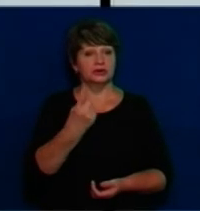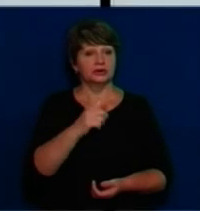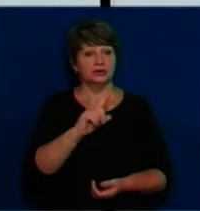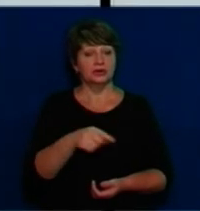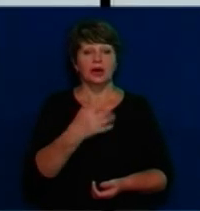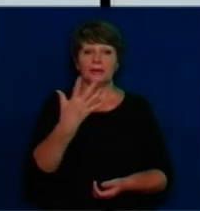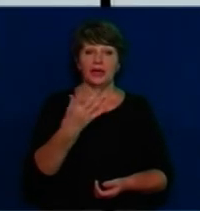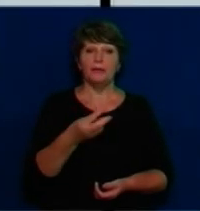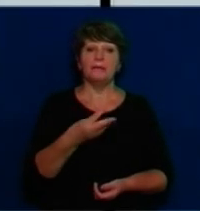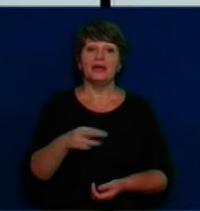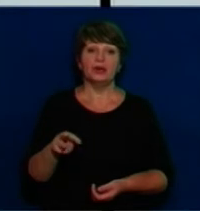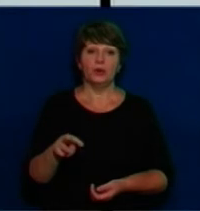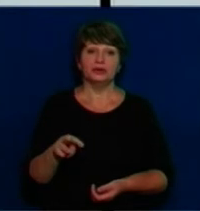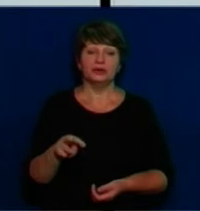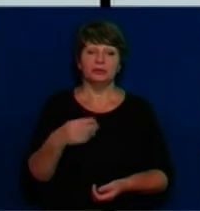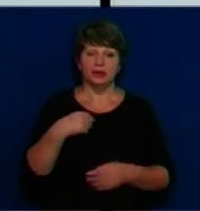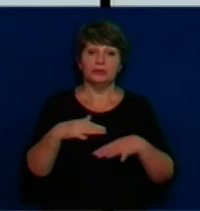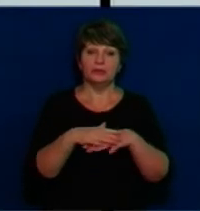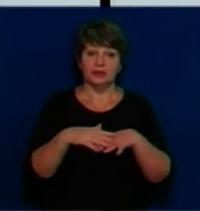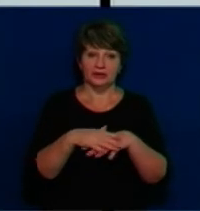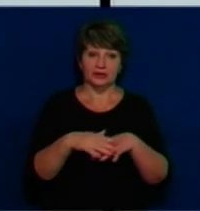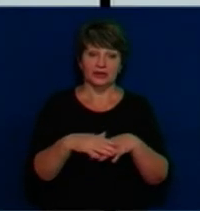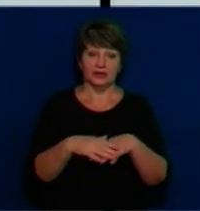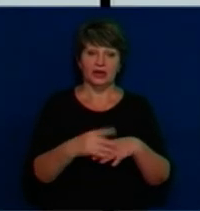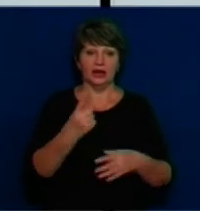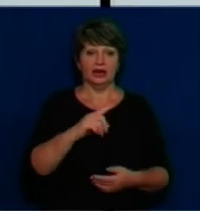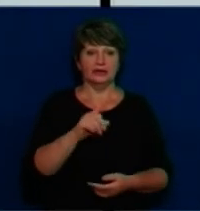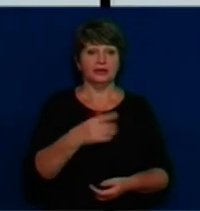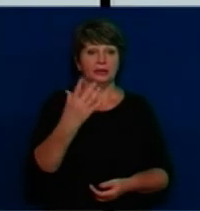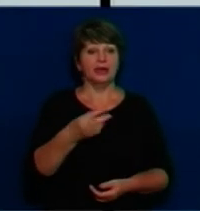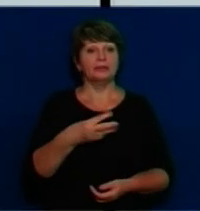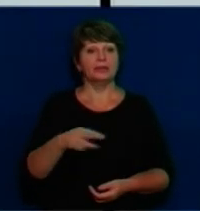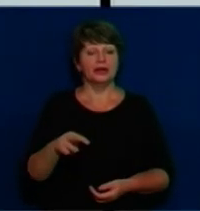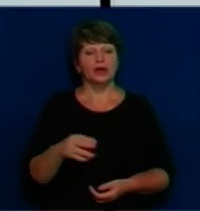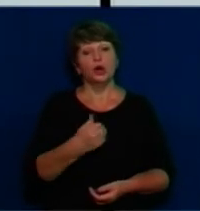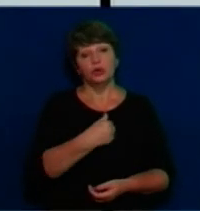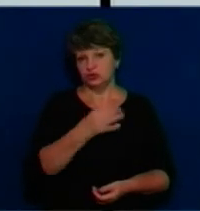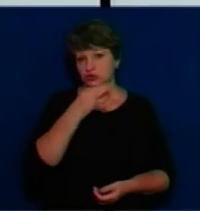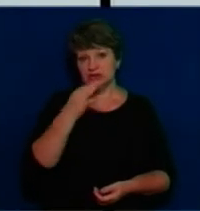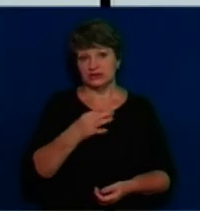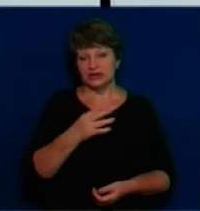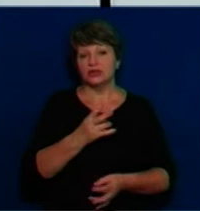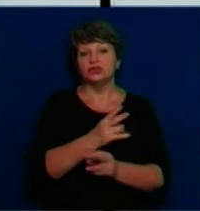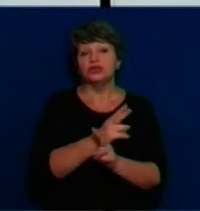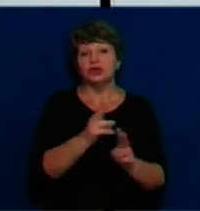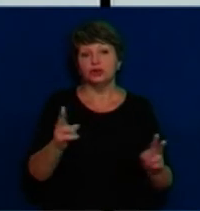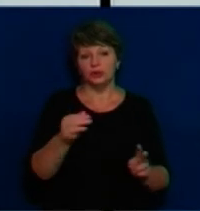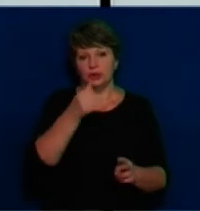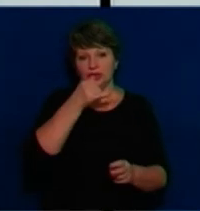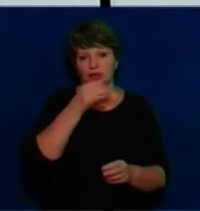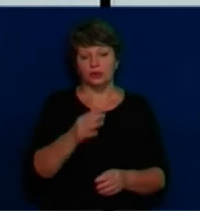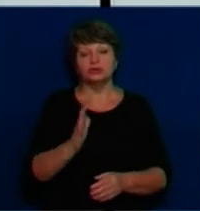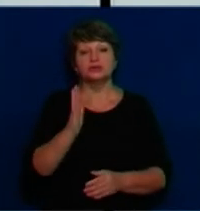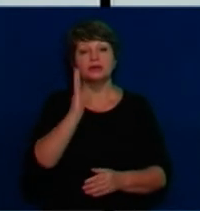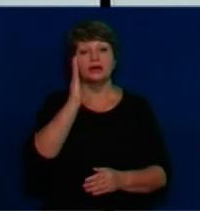так, 1,5, по-моему, я не дивитись. Ми читали тоді, що читали 100 разів. Але я вам хочу сказати, ніхто не може спрогнозувати,